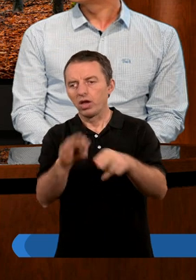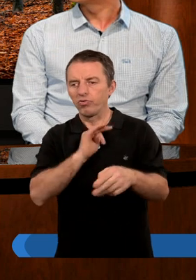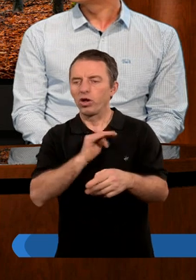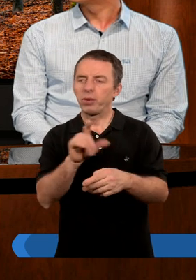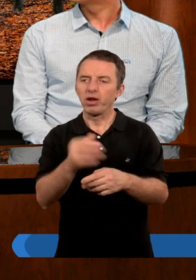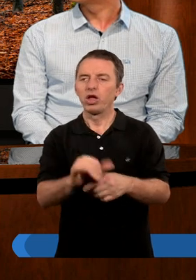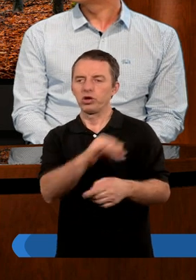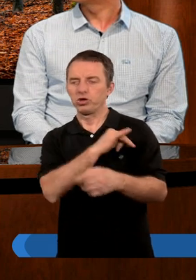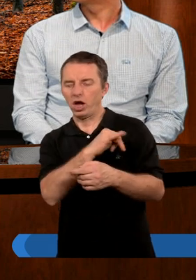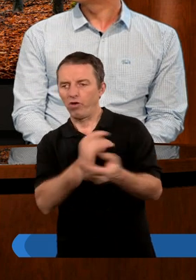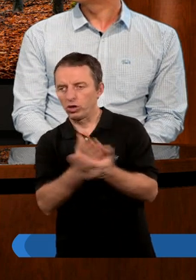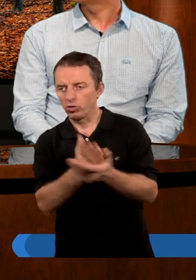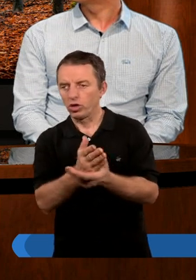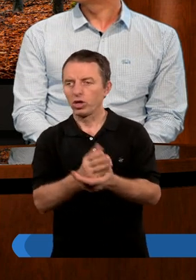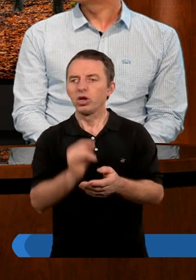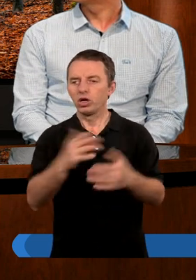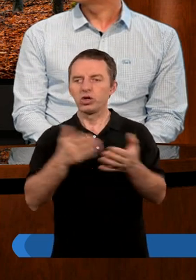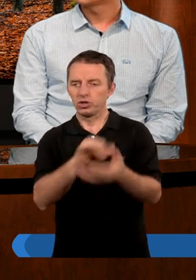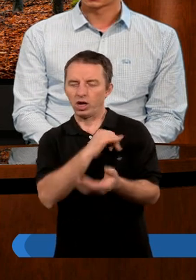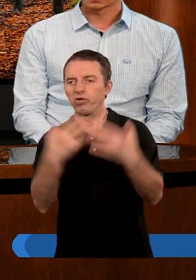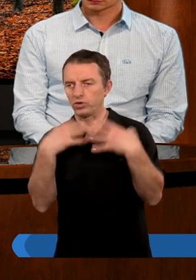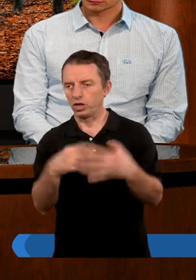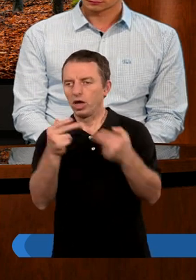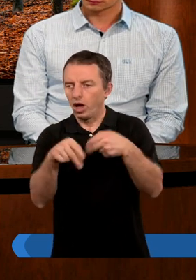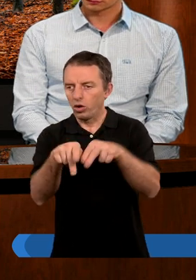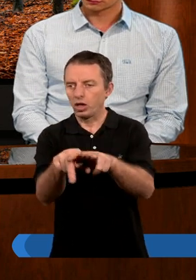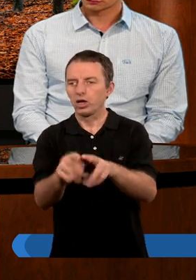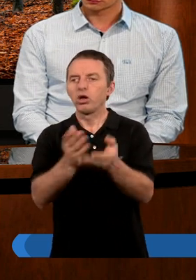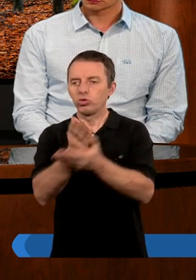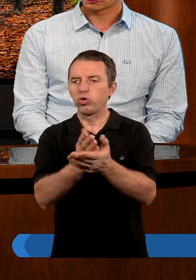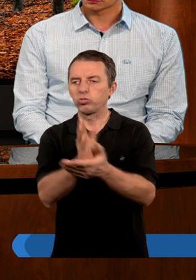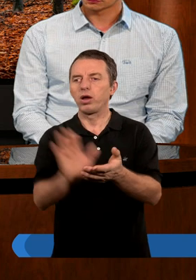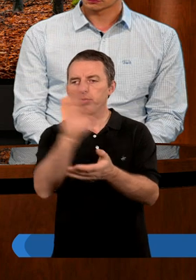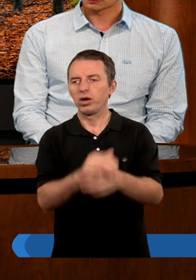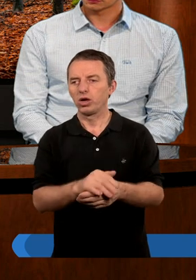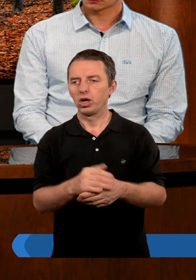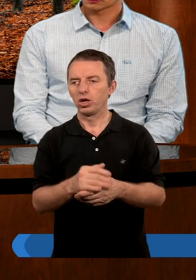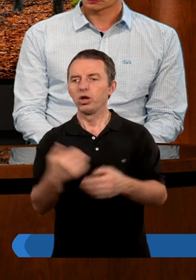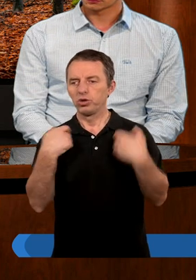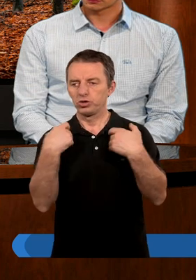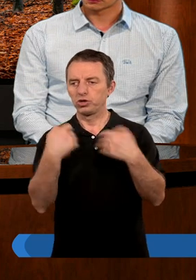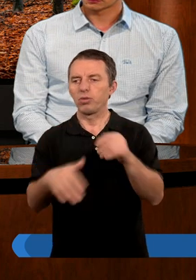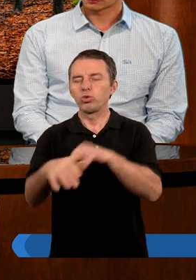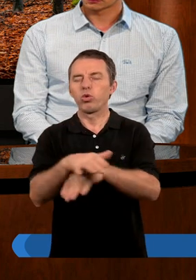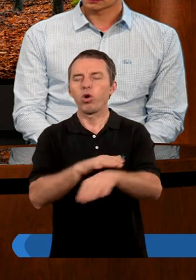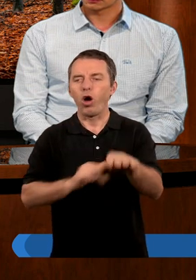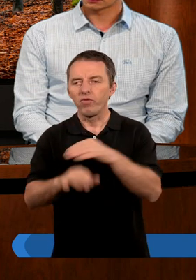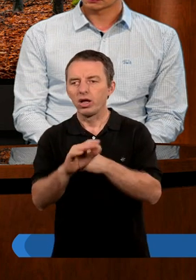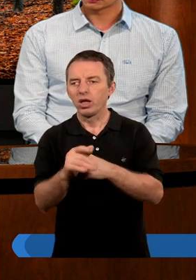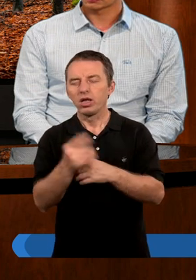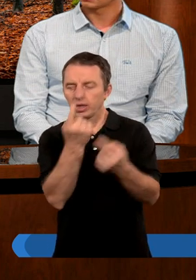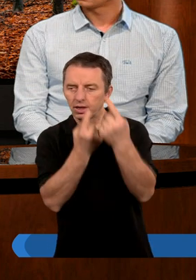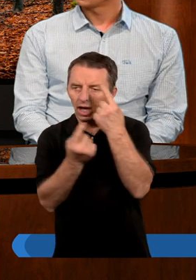parafrazując, służbę grzechowi, tym rzeczom cielesnym, a teraz oddawajcie się w służbę Bogu, rzeczom duchowym. I